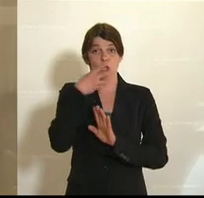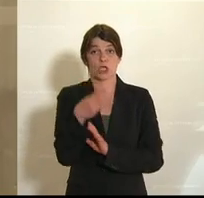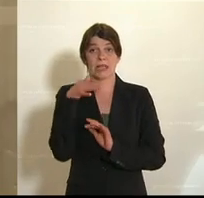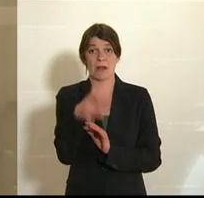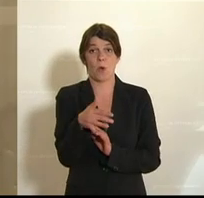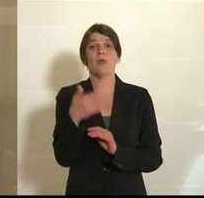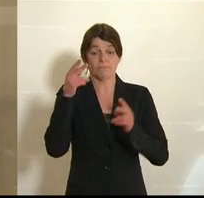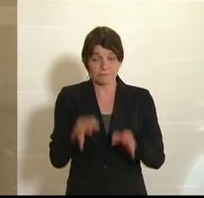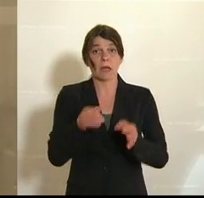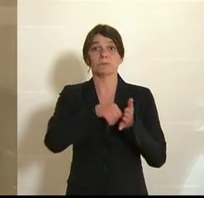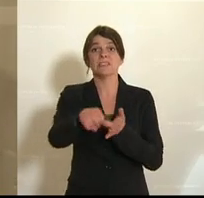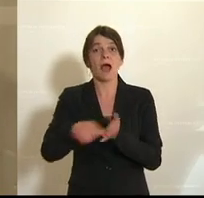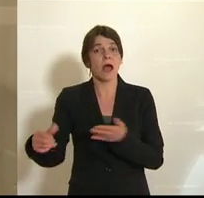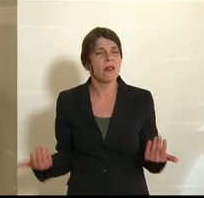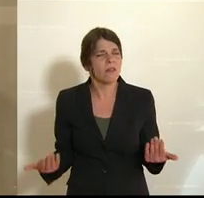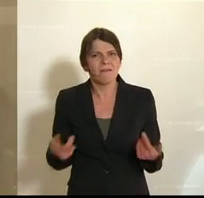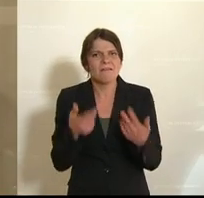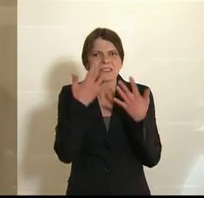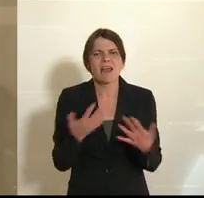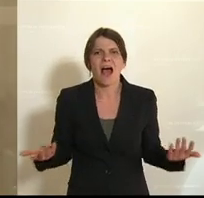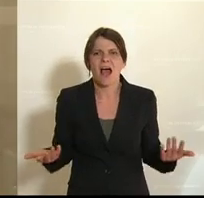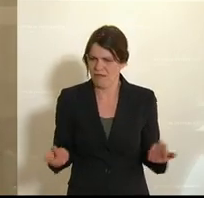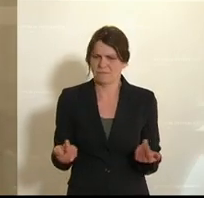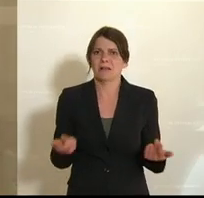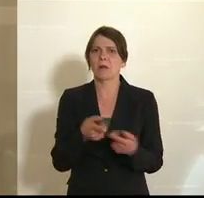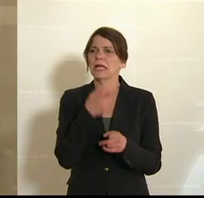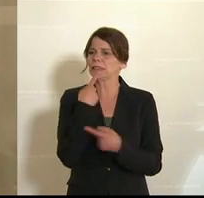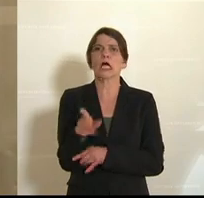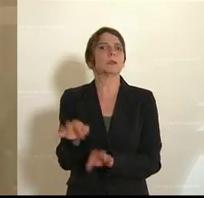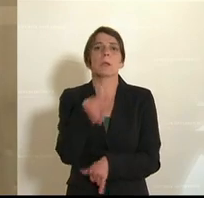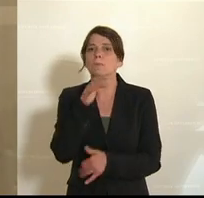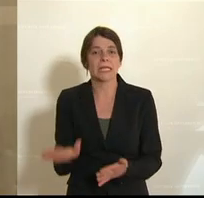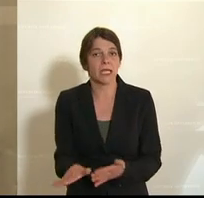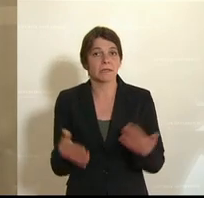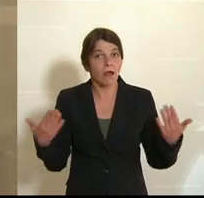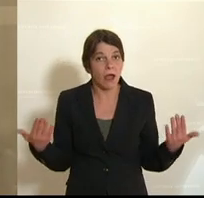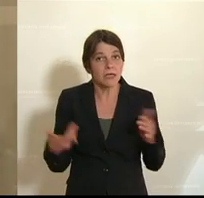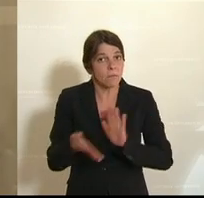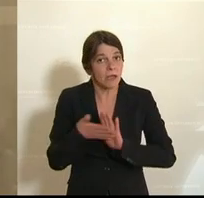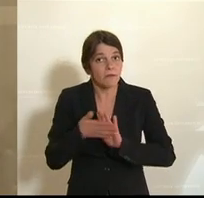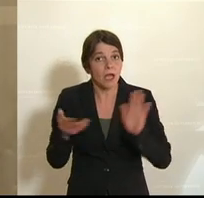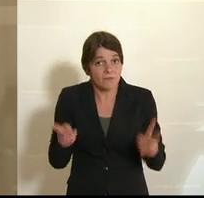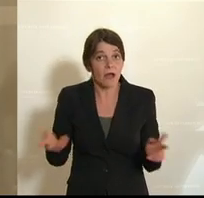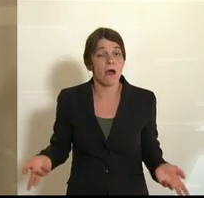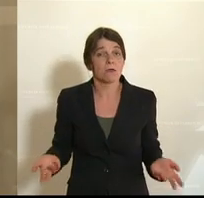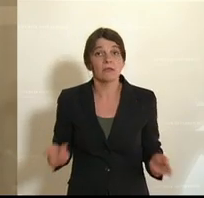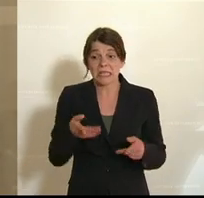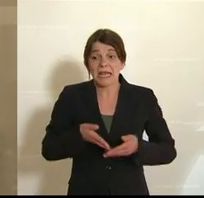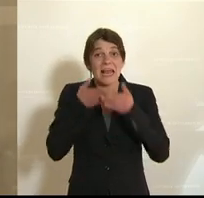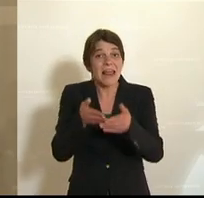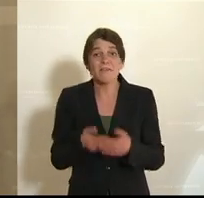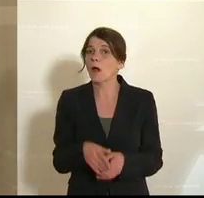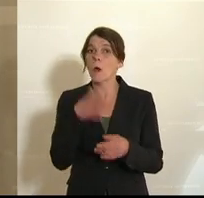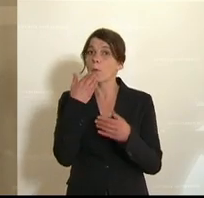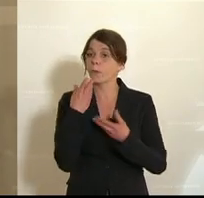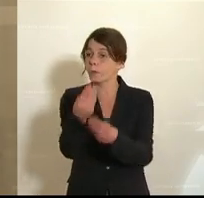Millionen erst ausbezahlt worden sind. Diese Zahl, die können Sie jetzt nicht wegleugnen. Das zeigt doch einmal mehr, dass die Hilfe eben